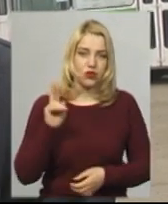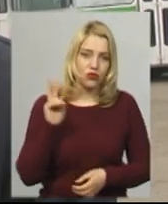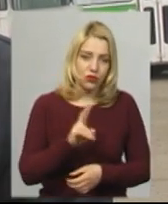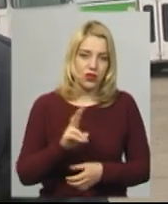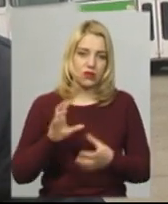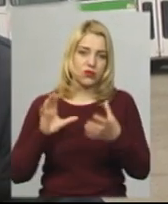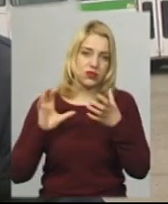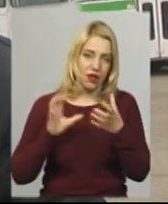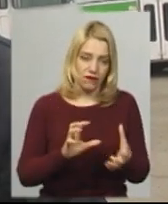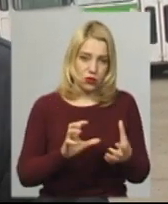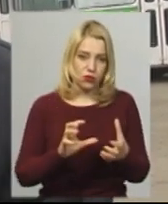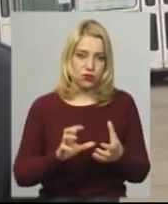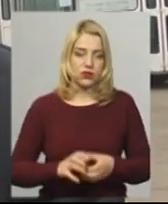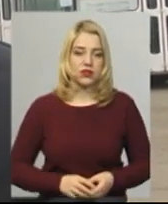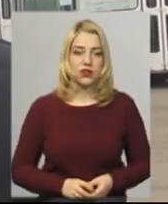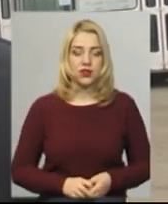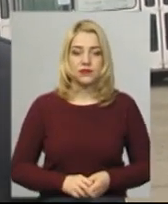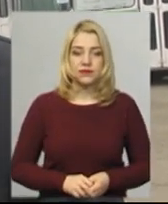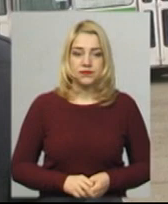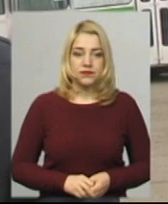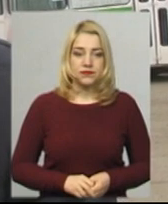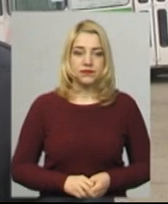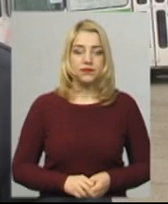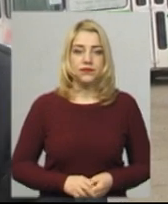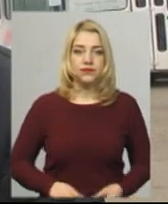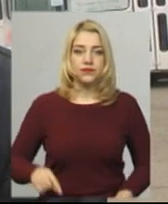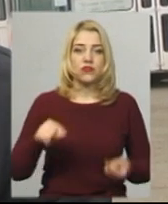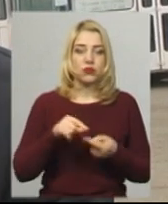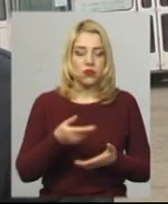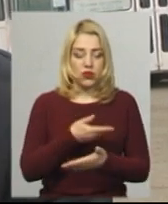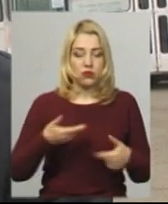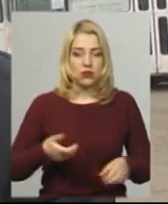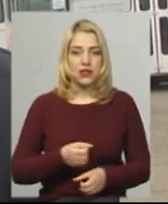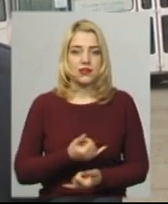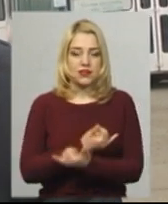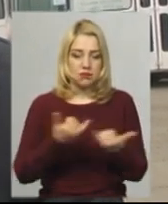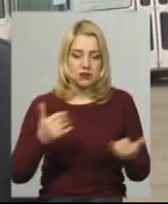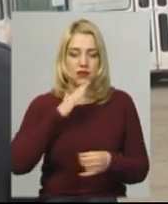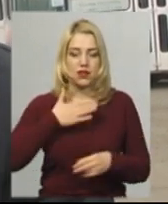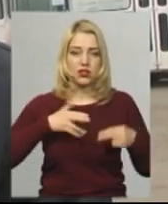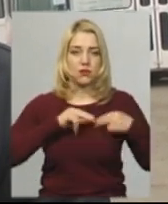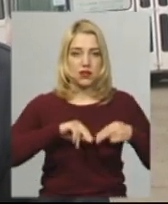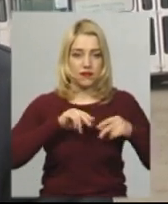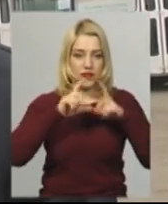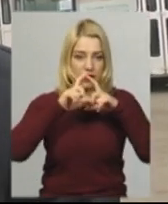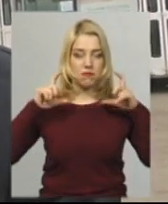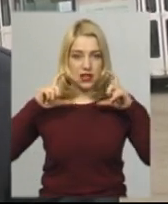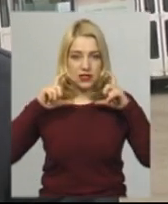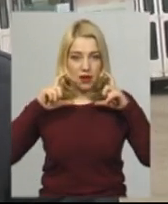тролейбусів, і автобусів. Відповідно, ми забезпечуємо наших працівників масками,